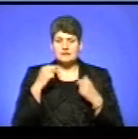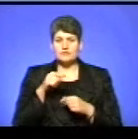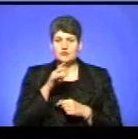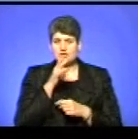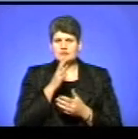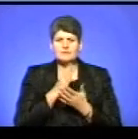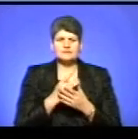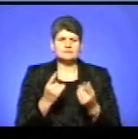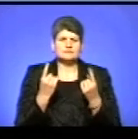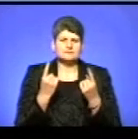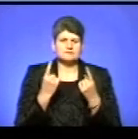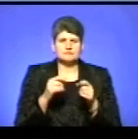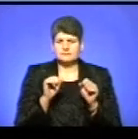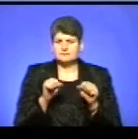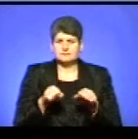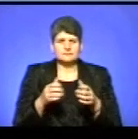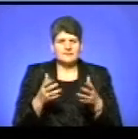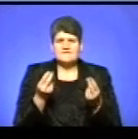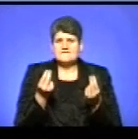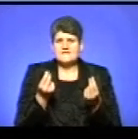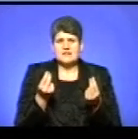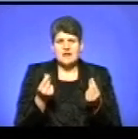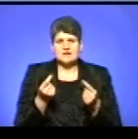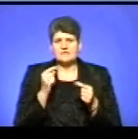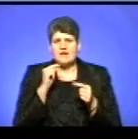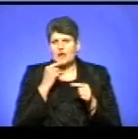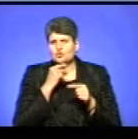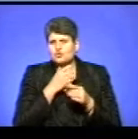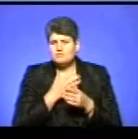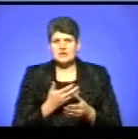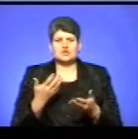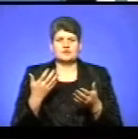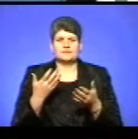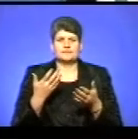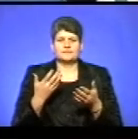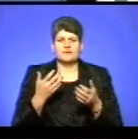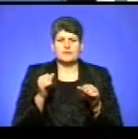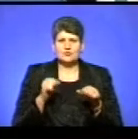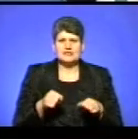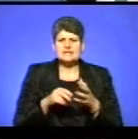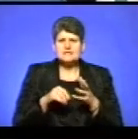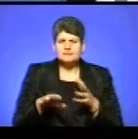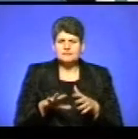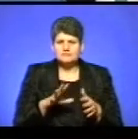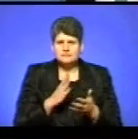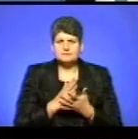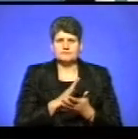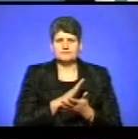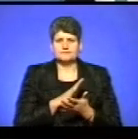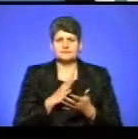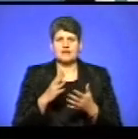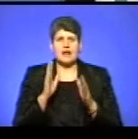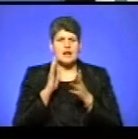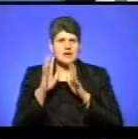володів значними ресурсами – фінансовими, економічними, землею, лісами.